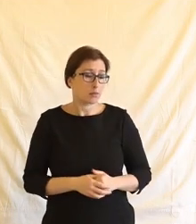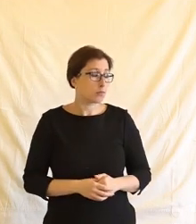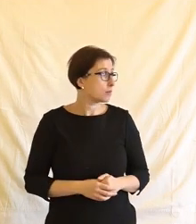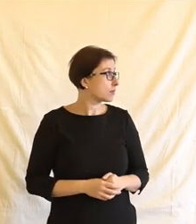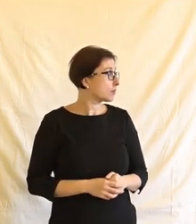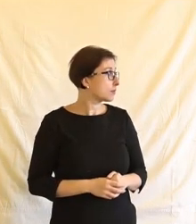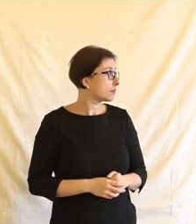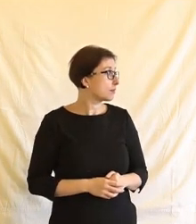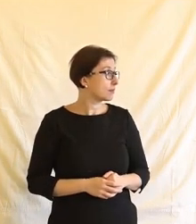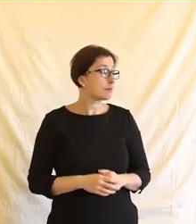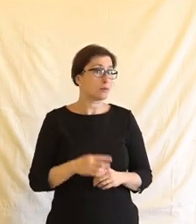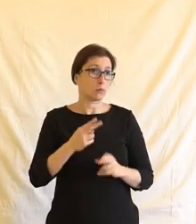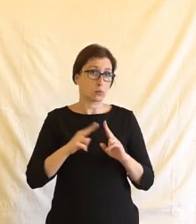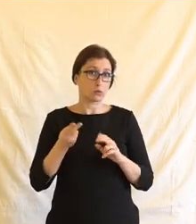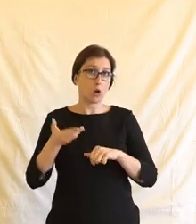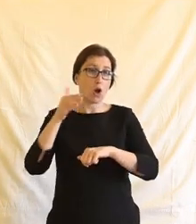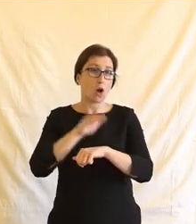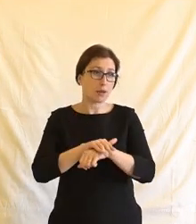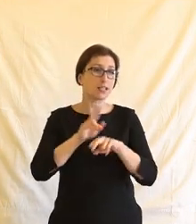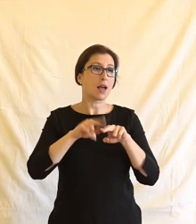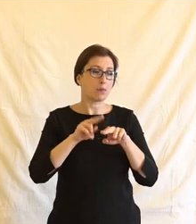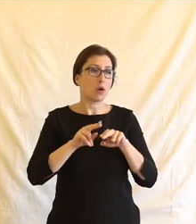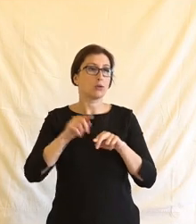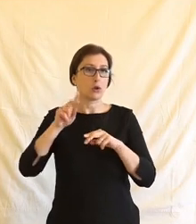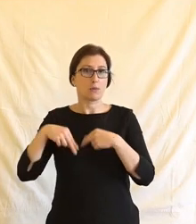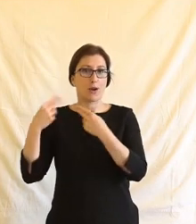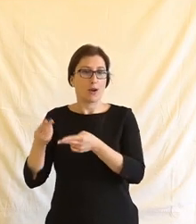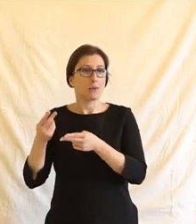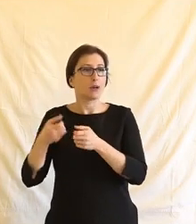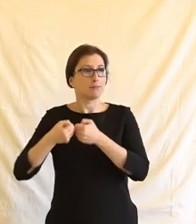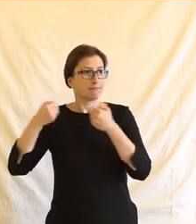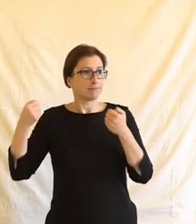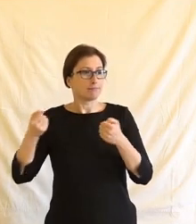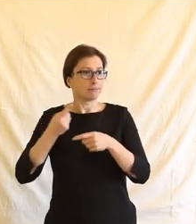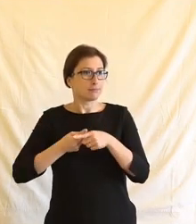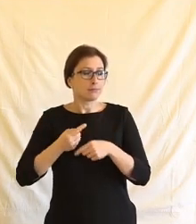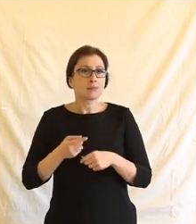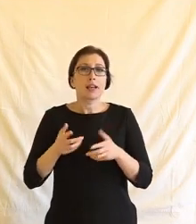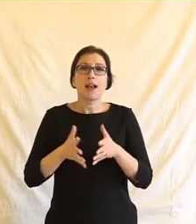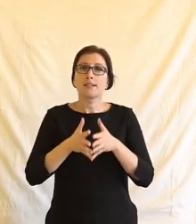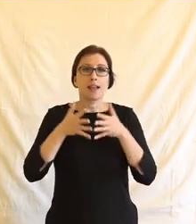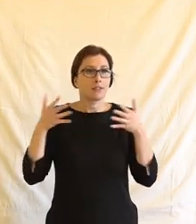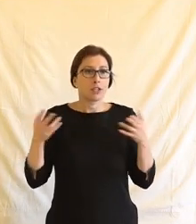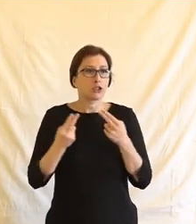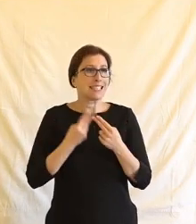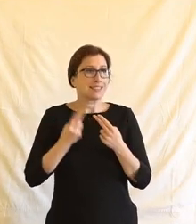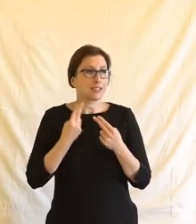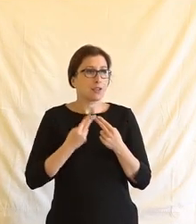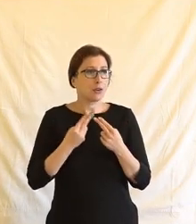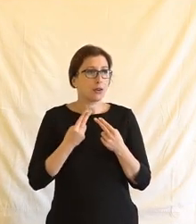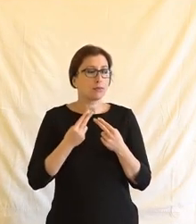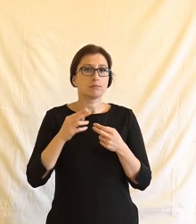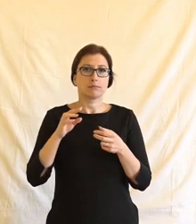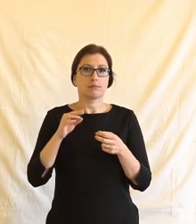Já jestli můžu takový obecný, tam možná to řekl Jan Voboři, ale i Jan Klouda, že vlastně ta největší rizika se